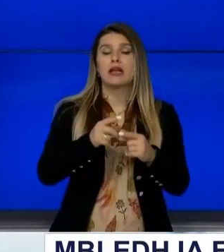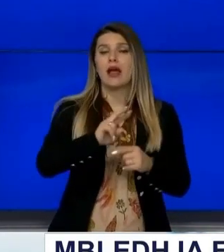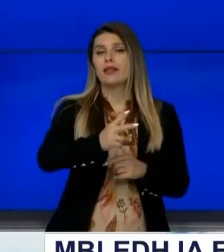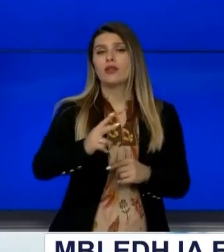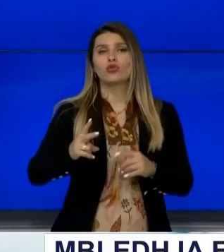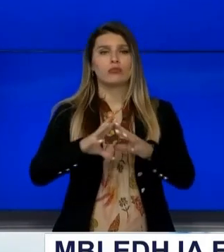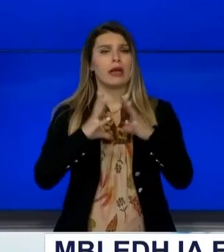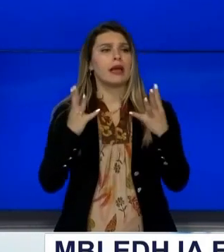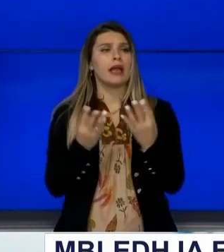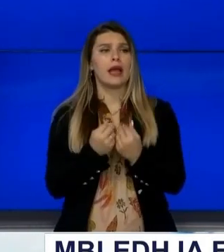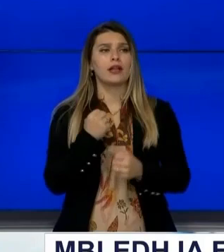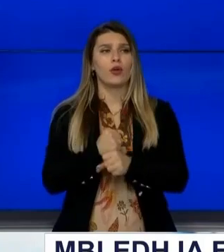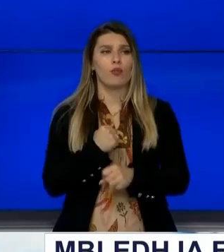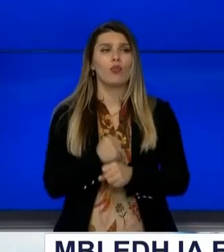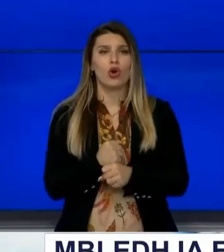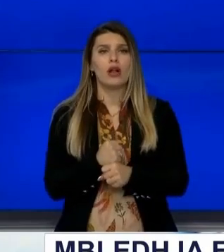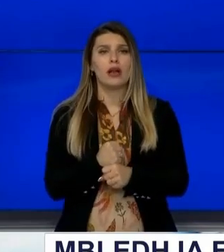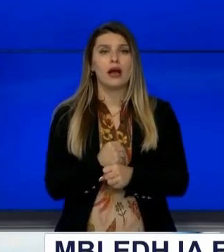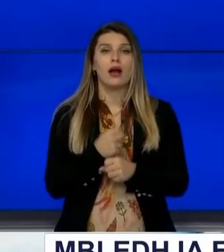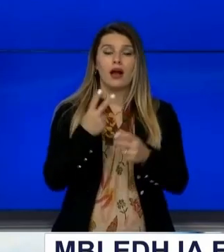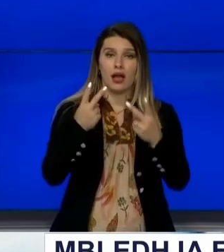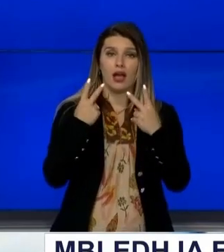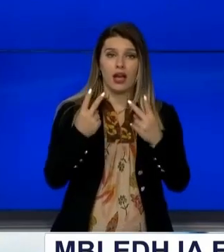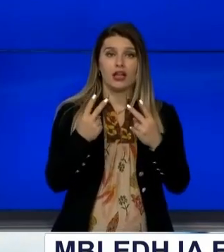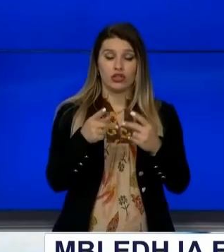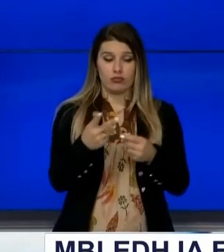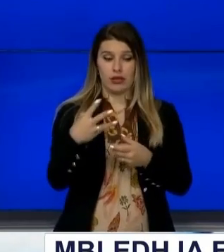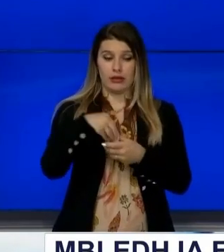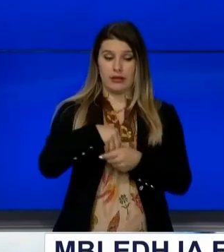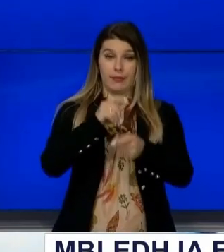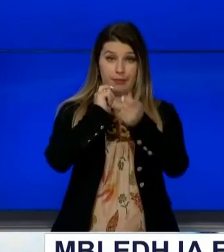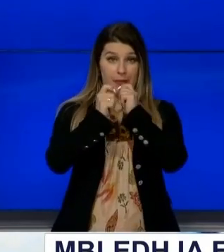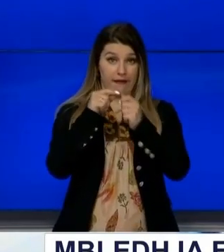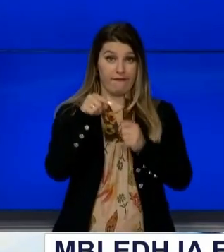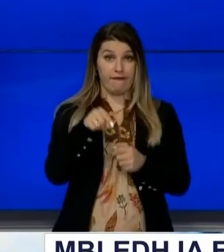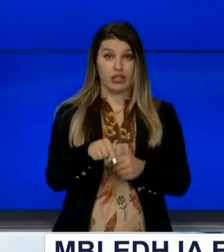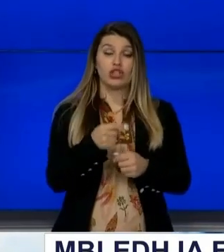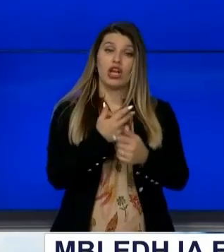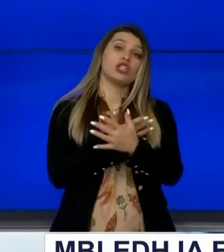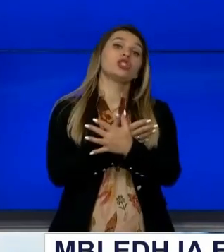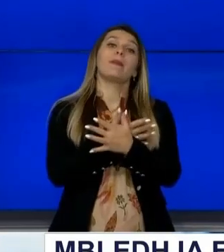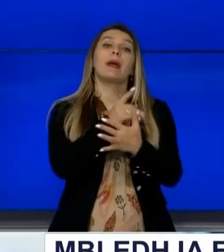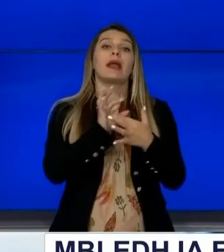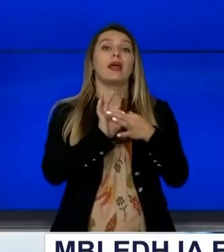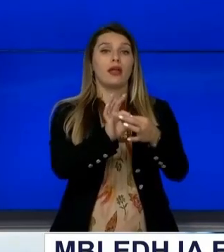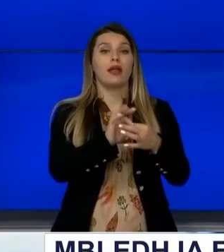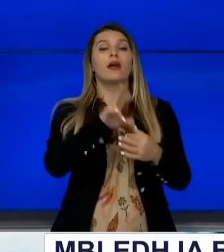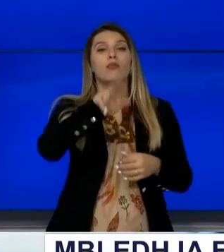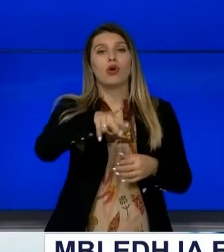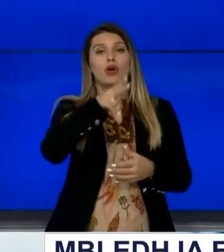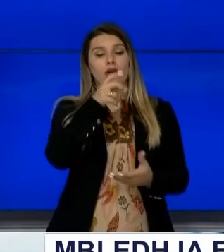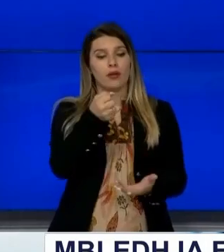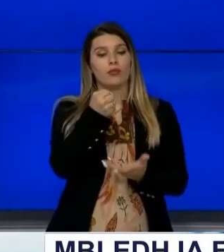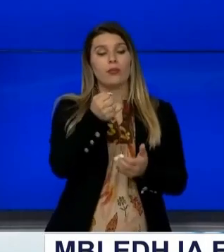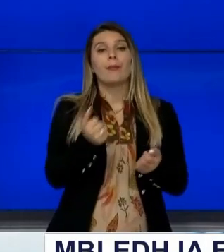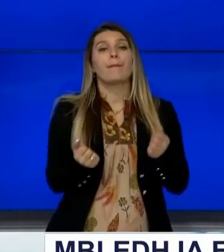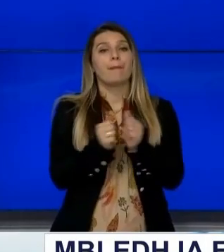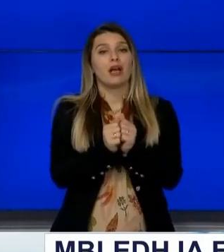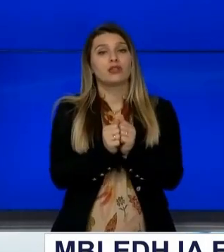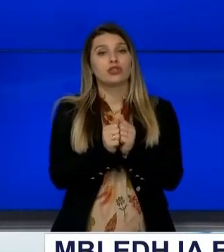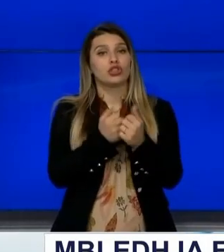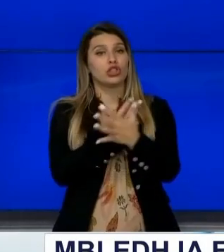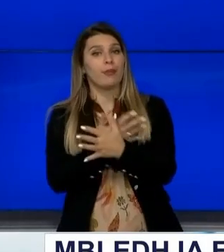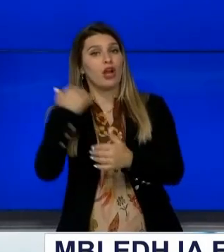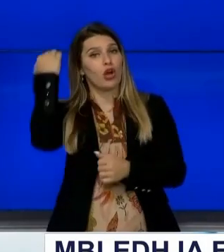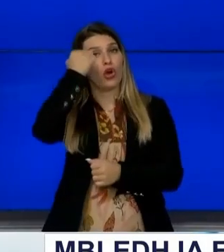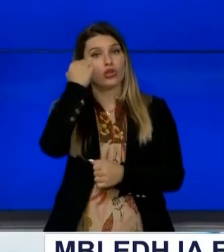punësimin, për te i kësaj, në kodrë të marveshjeve që do të nëshkrujme Shqiprin Do jetë edhe kryimi fondit përbashkët të mes të Kosovës dhe